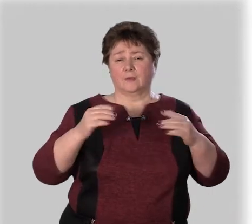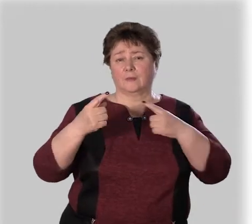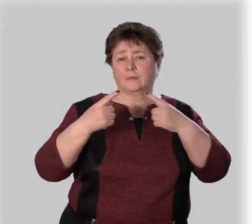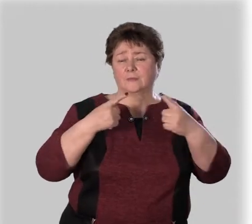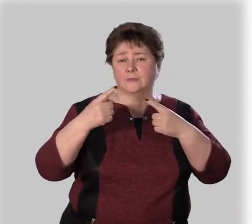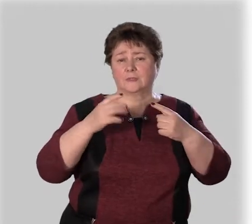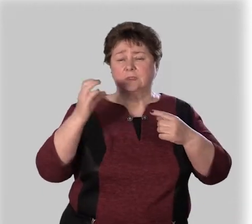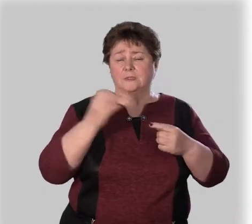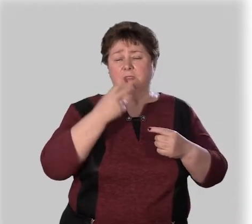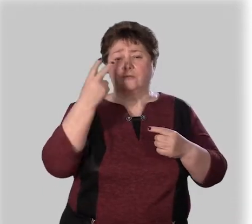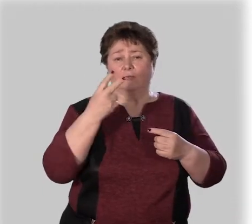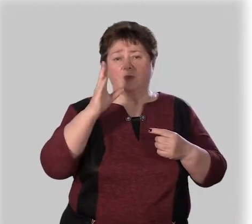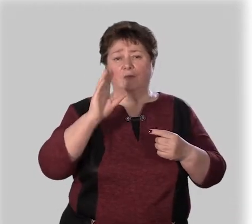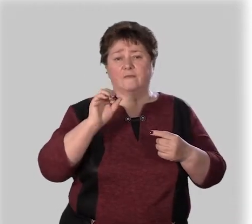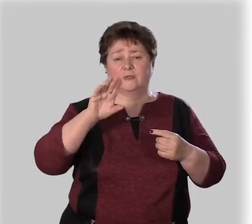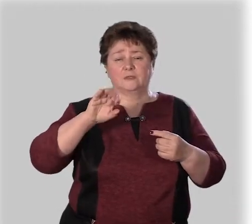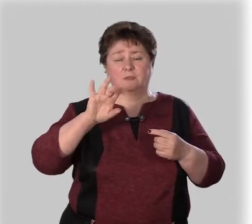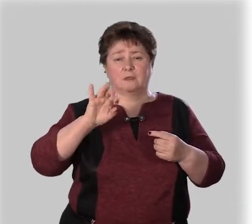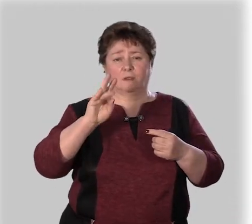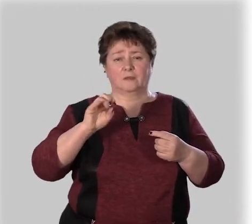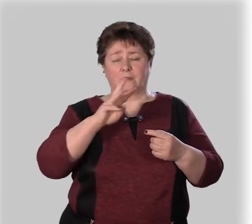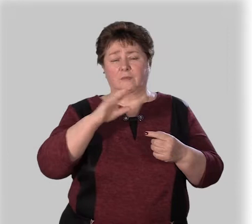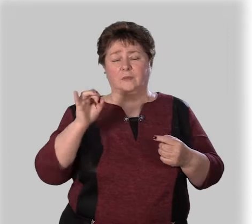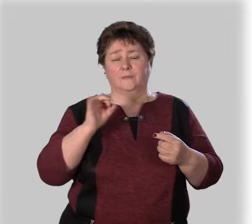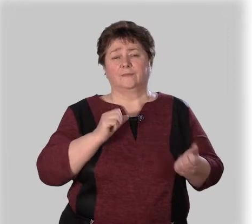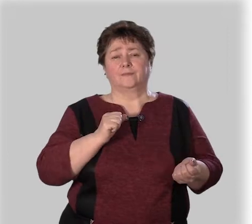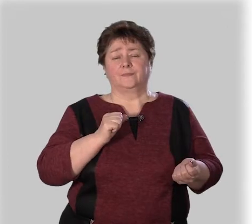Ребята беседовали с двумя ветеранами.